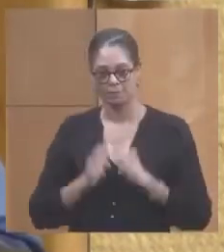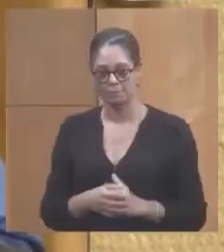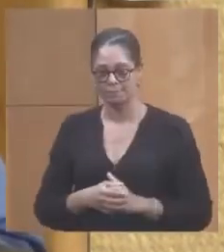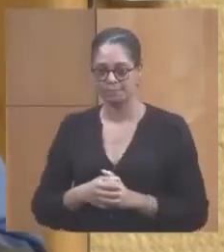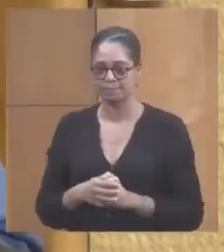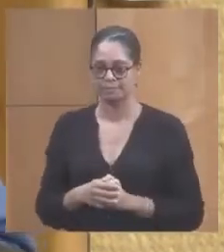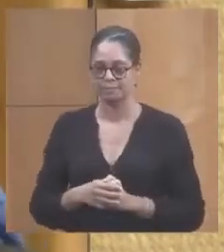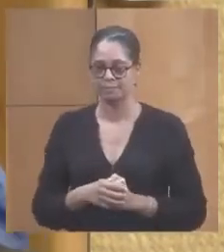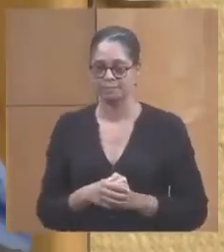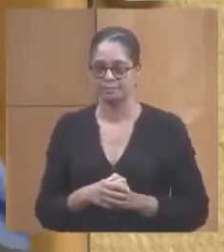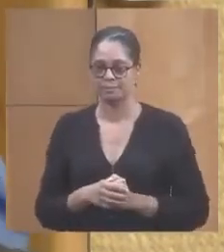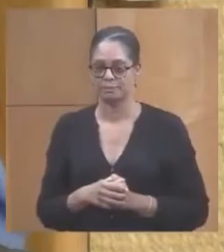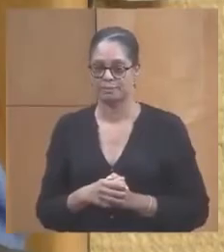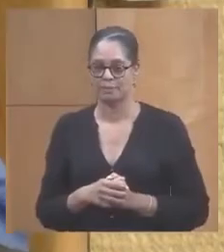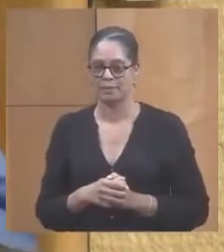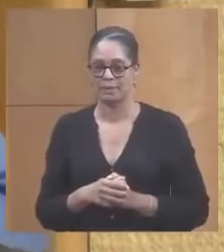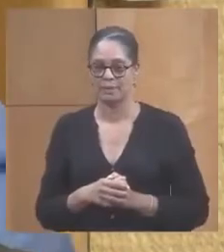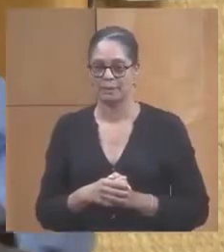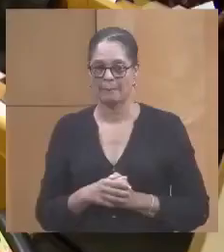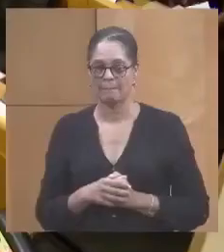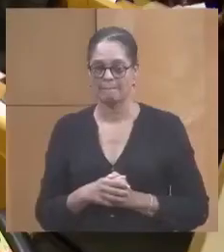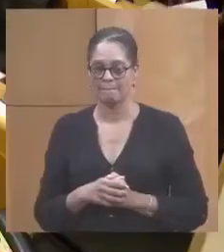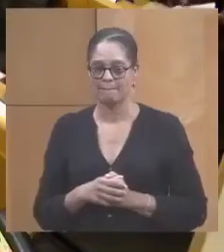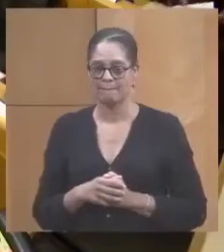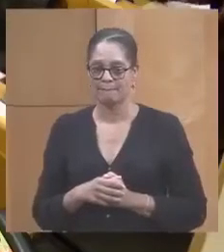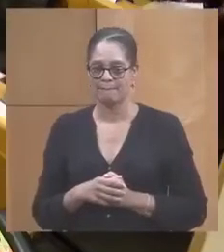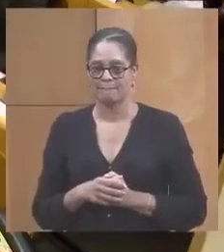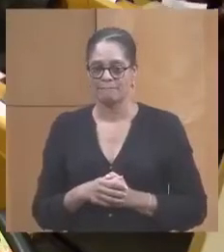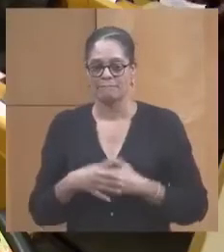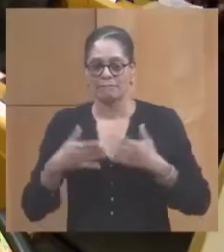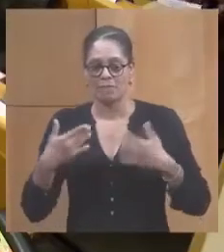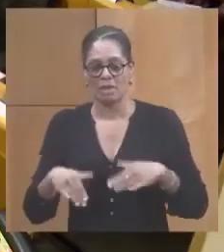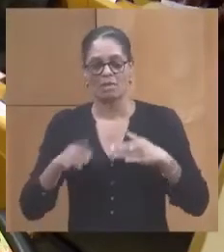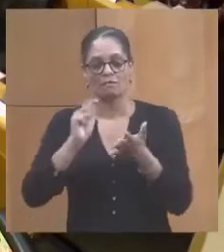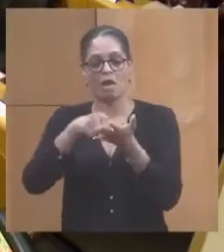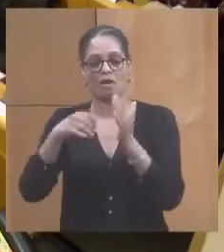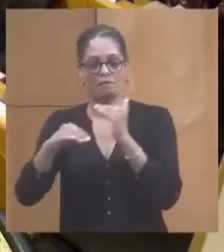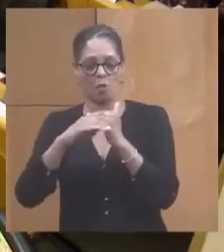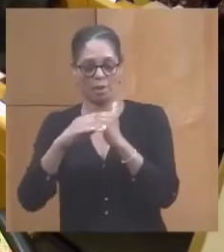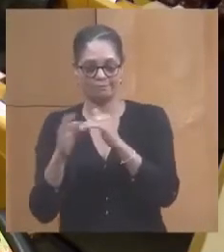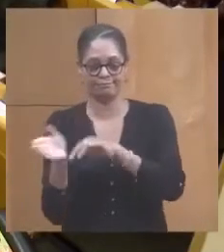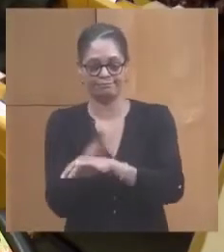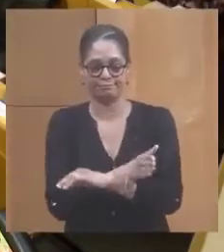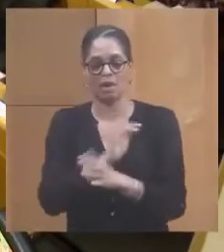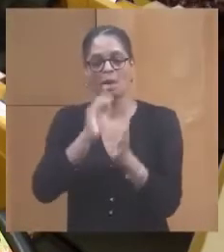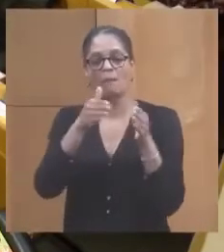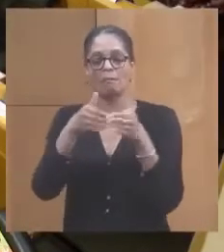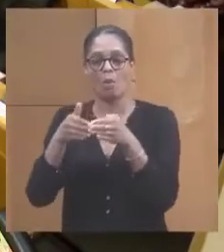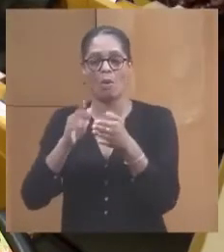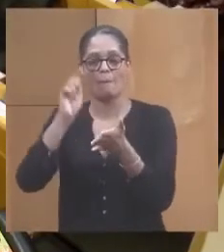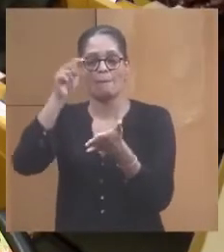Bien. Le 6 est donc pour le port du Vauclin. Et enfin, le port du Marin.